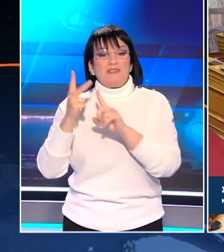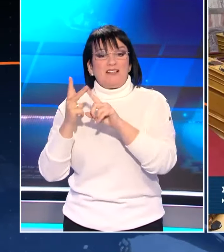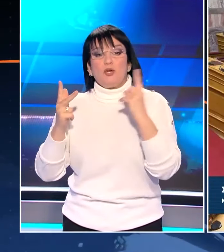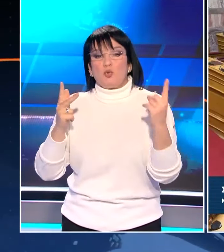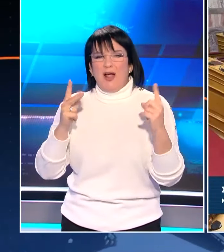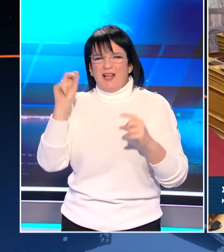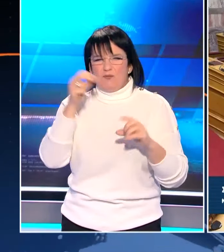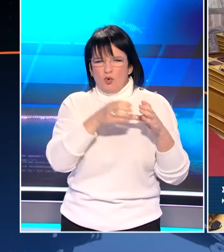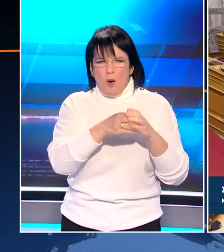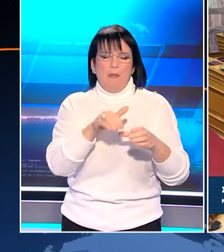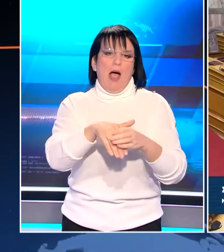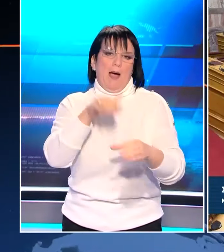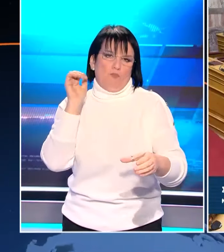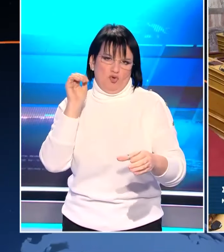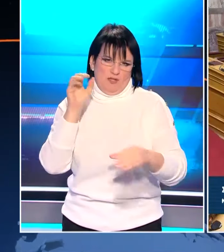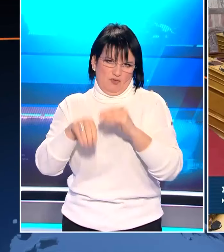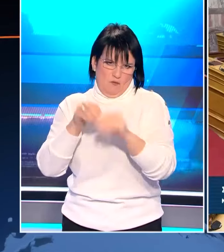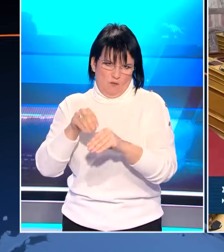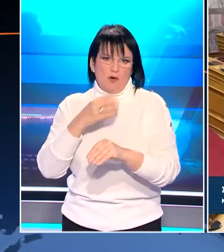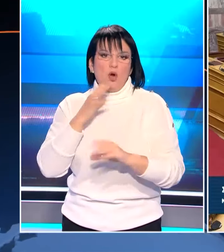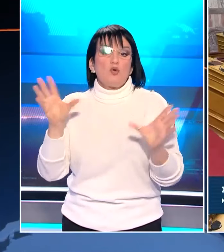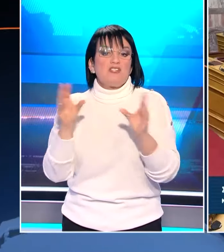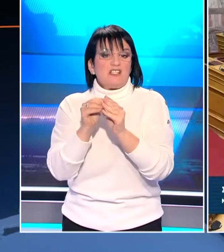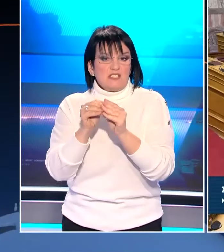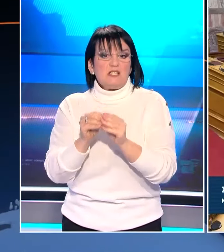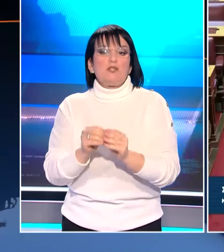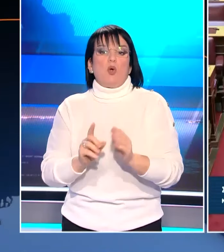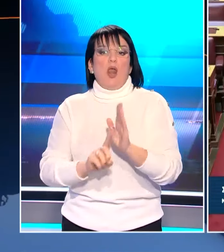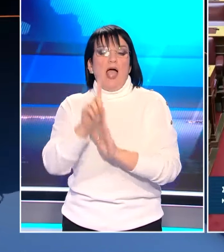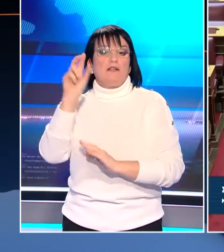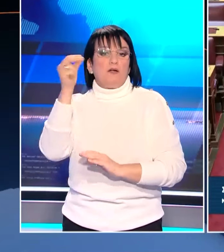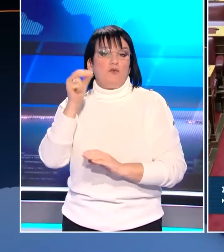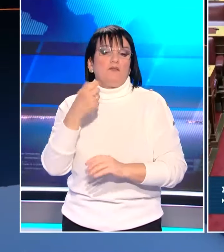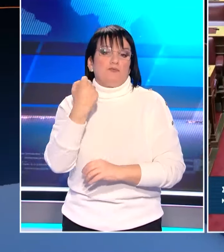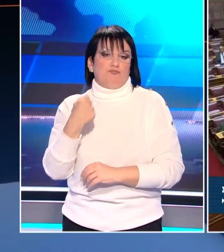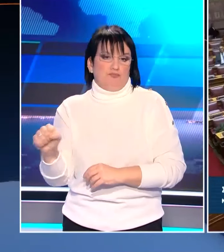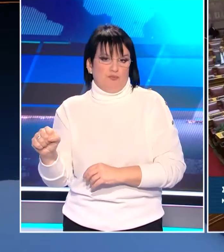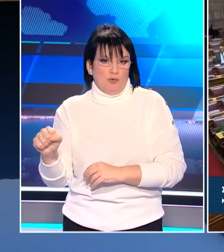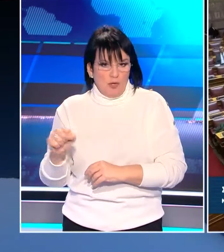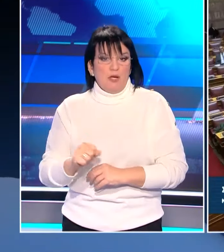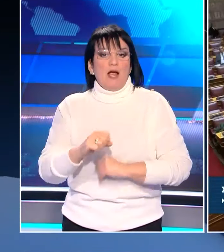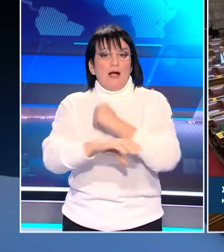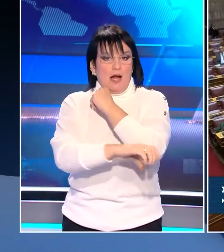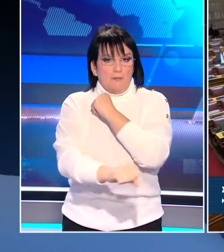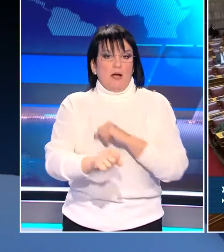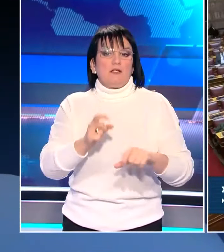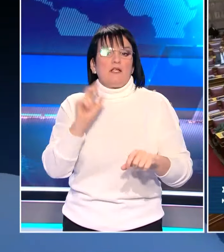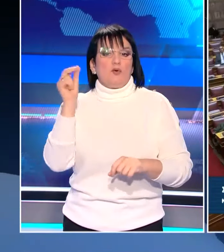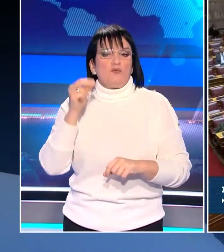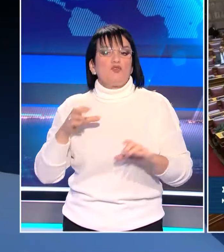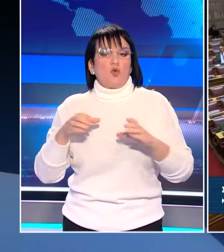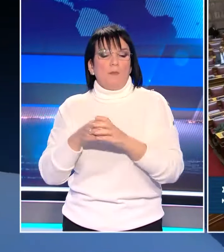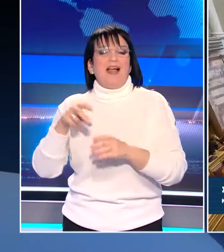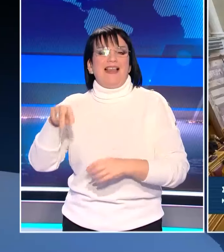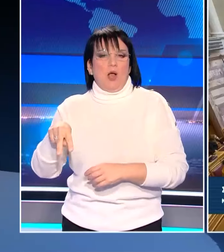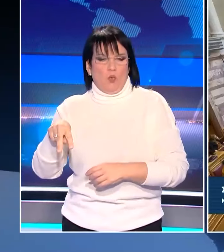κοινοβουλευτικής ομάδας απήχε από την ψηφοφορία, καθώς συνολικά δεν παρέστησαν σαν αυτήν 11 βουλευτές, μεταξύ των οποίων και η γραμματέας κοινοβουλευτικής